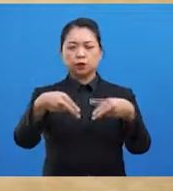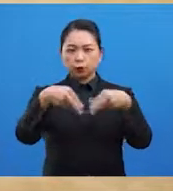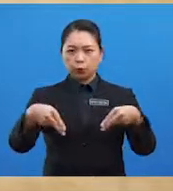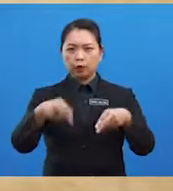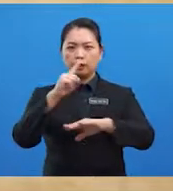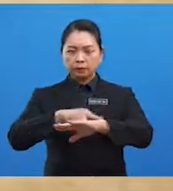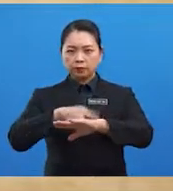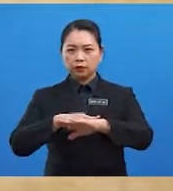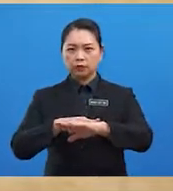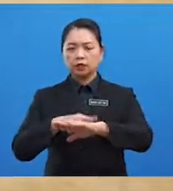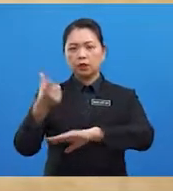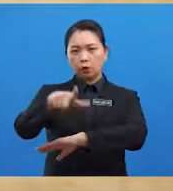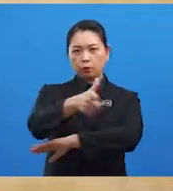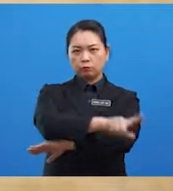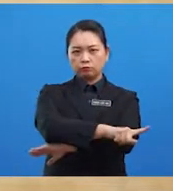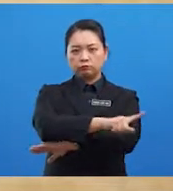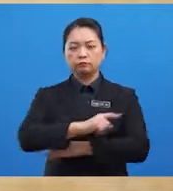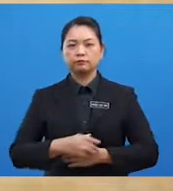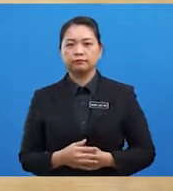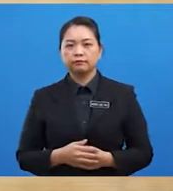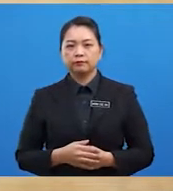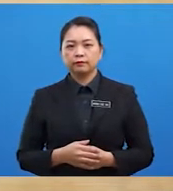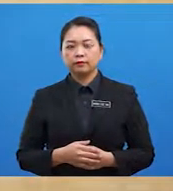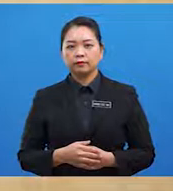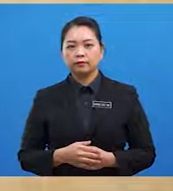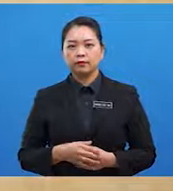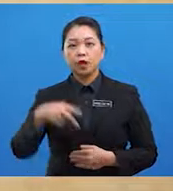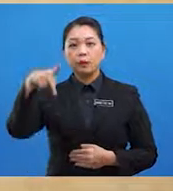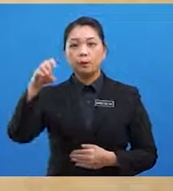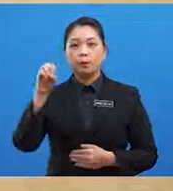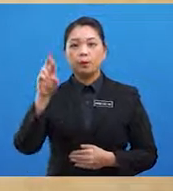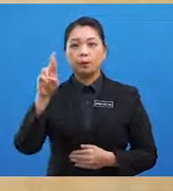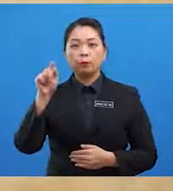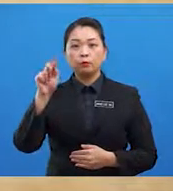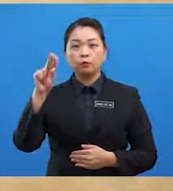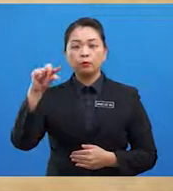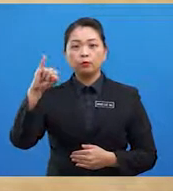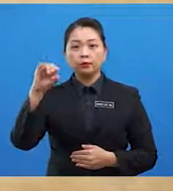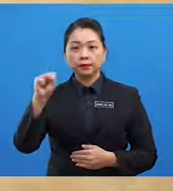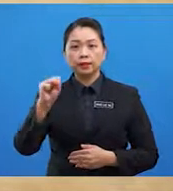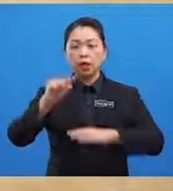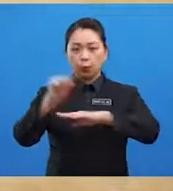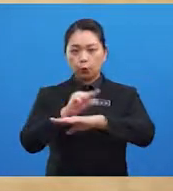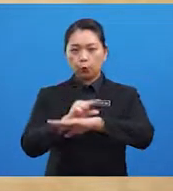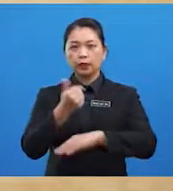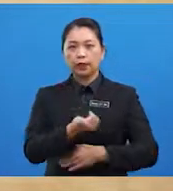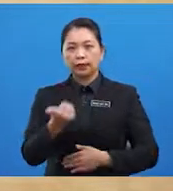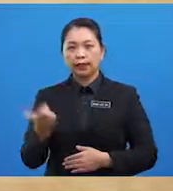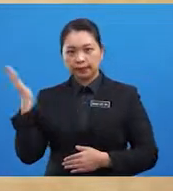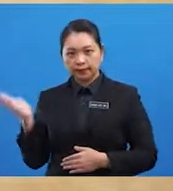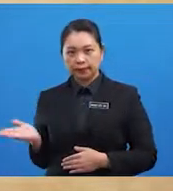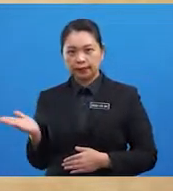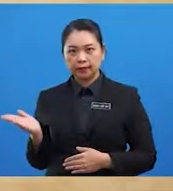ketika berada di lautan Pelayar Portugis menggunakan alat ini pada tahun